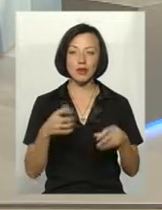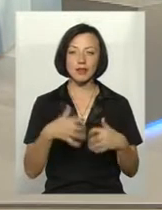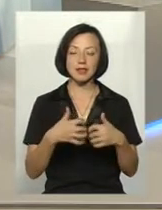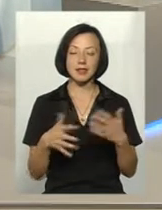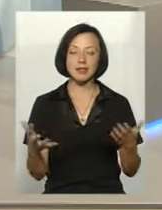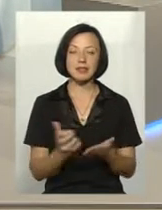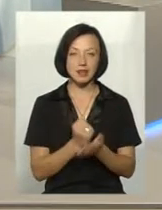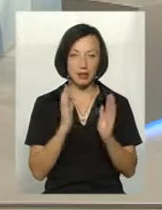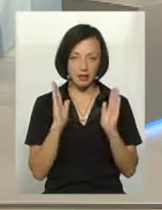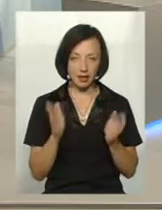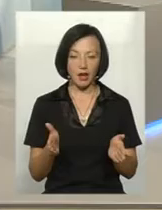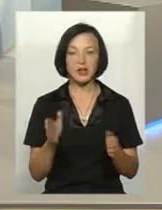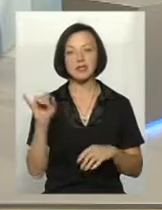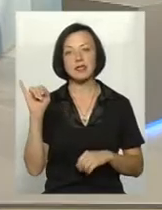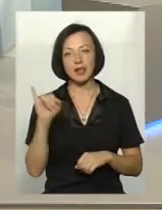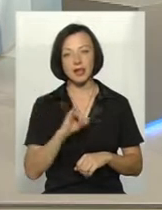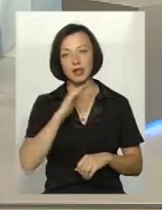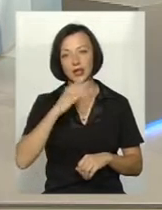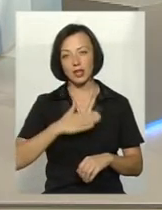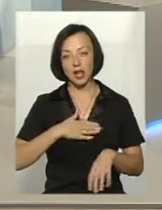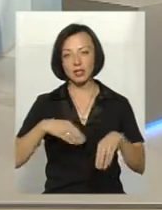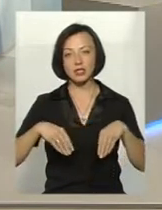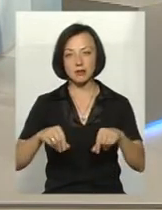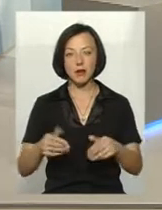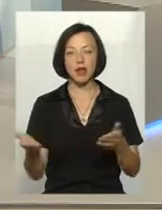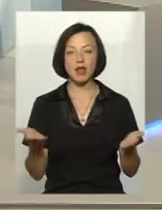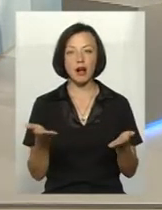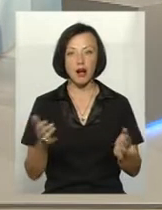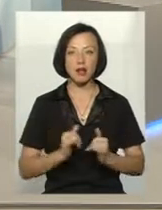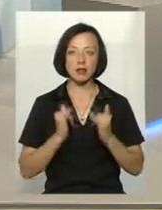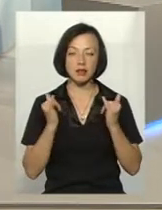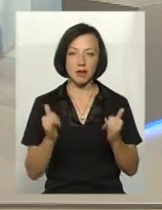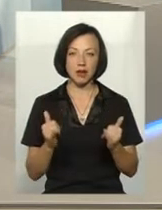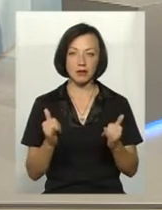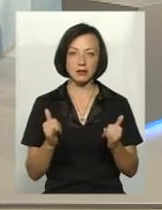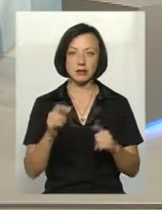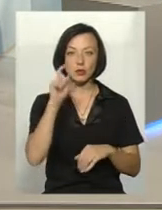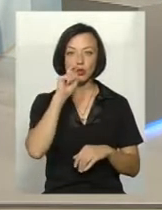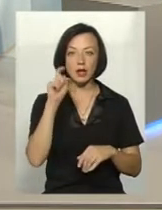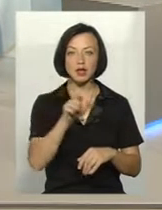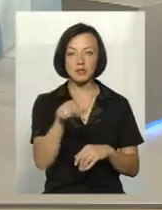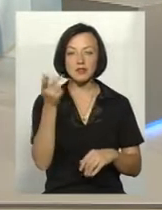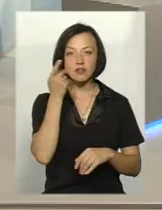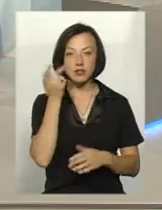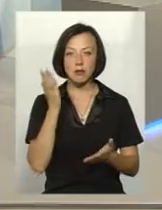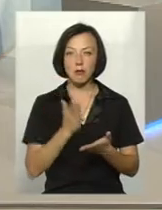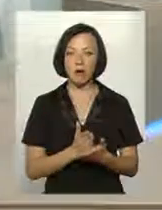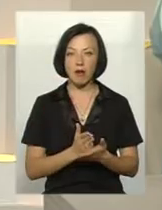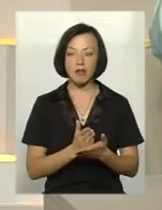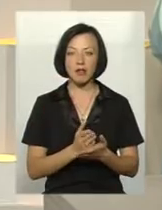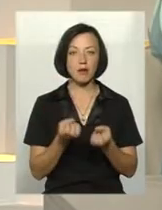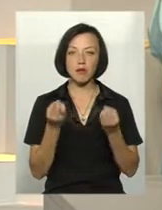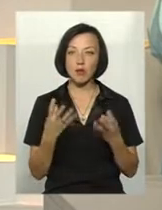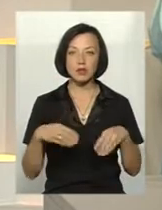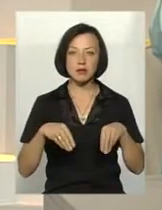знайдеться і наша земля яка для українців завжди була не